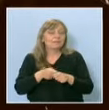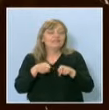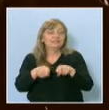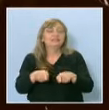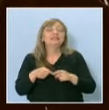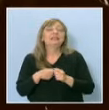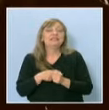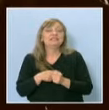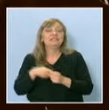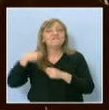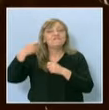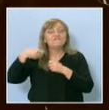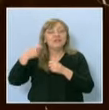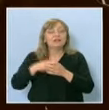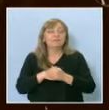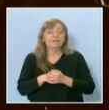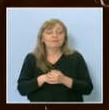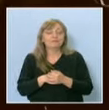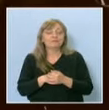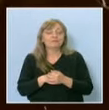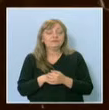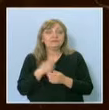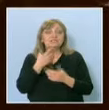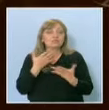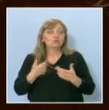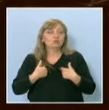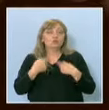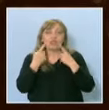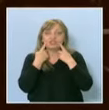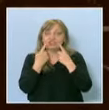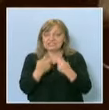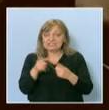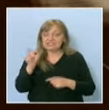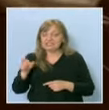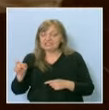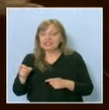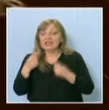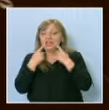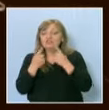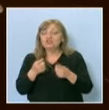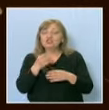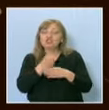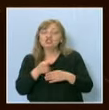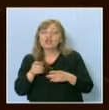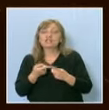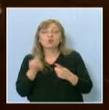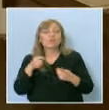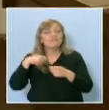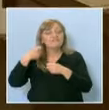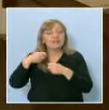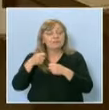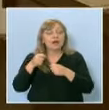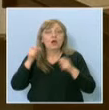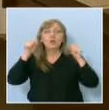тези филми? Защото нашите зрители в момента виждат кадри от филма